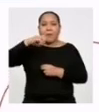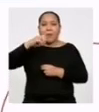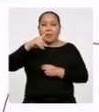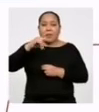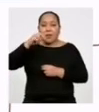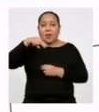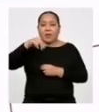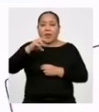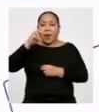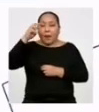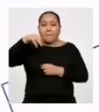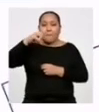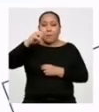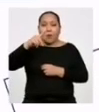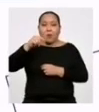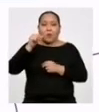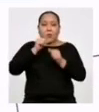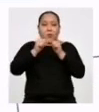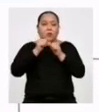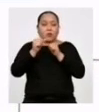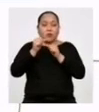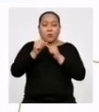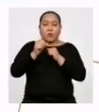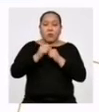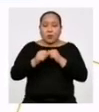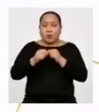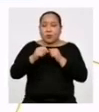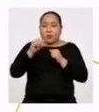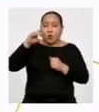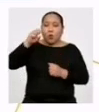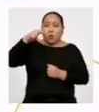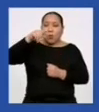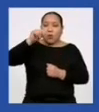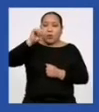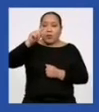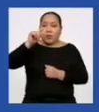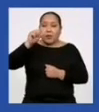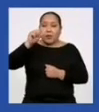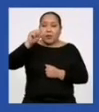moda De los datos cuantitativos Que recopilaron en sus investigaciones ¿Cuál ¡Nos vemos! Vamos Si Empeה ¡Gracias!